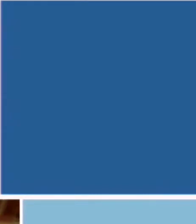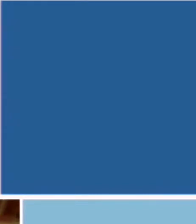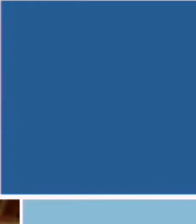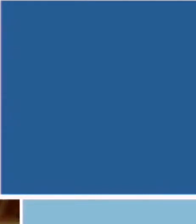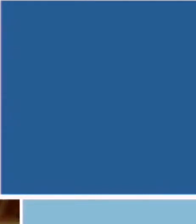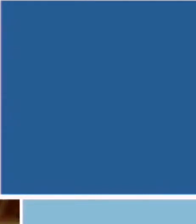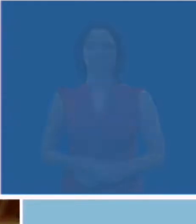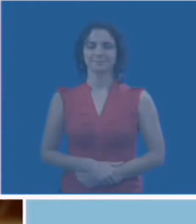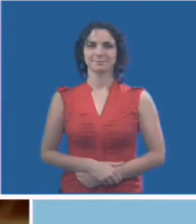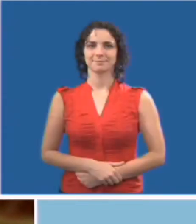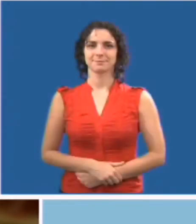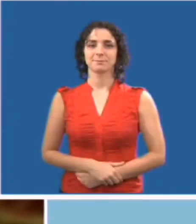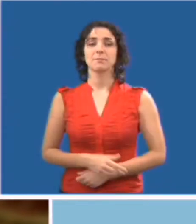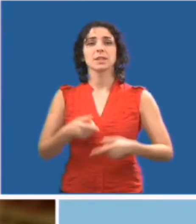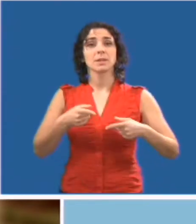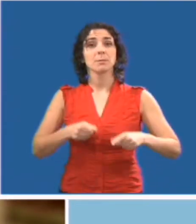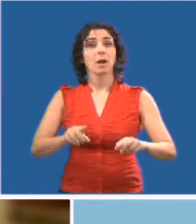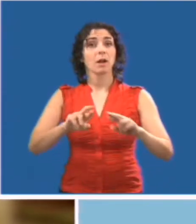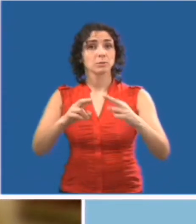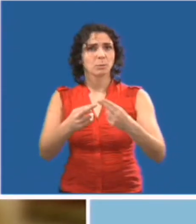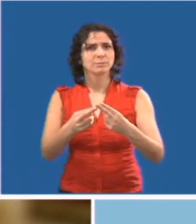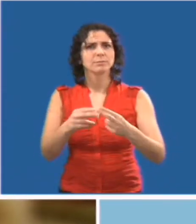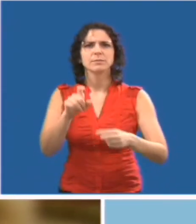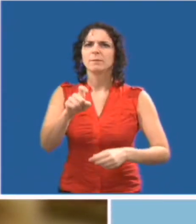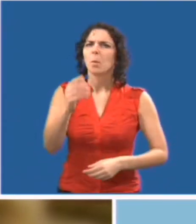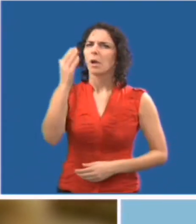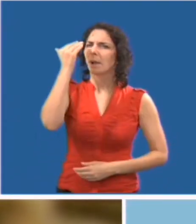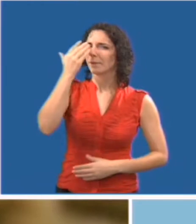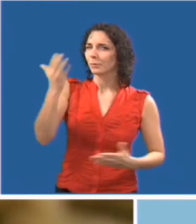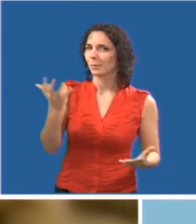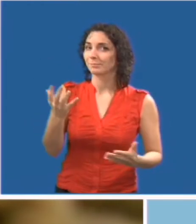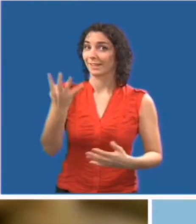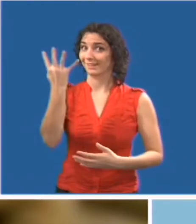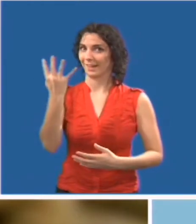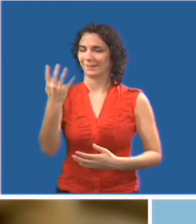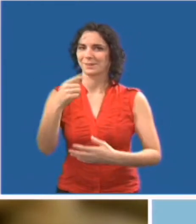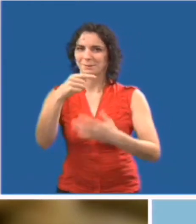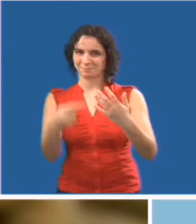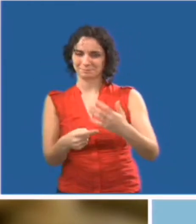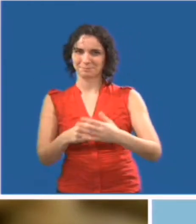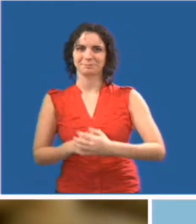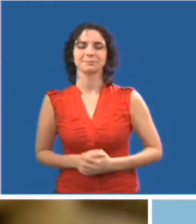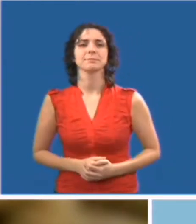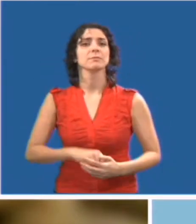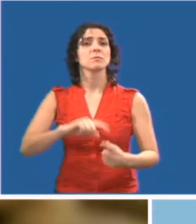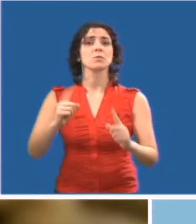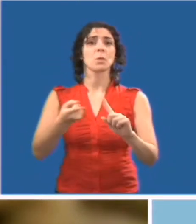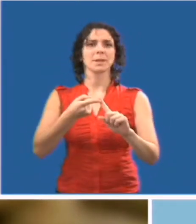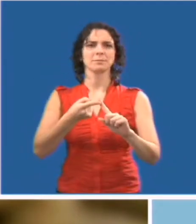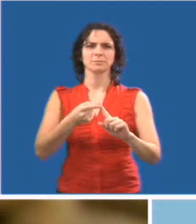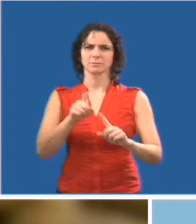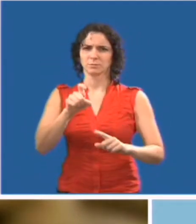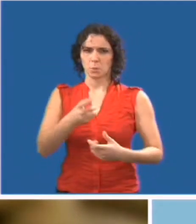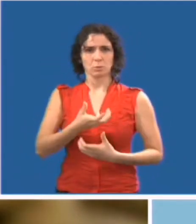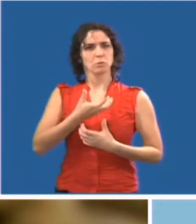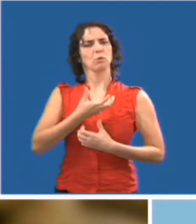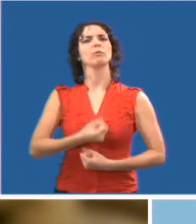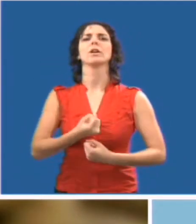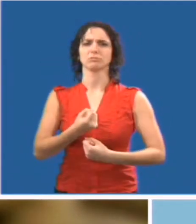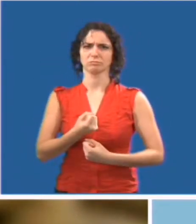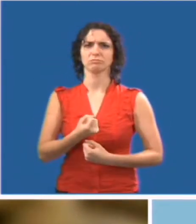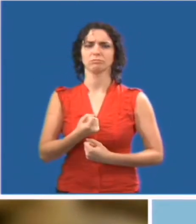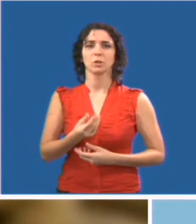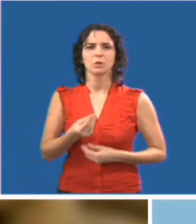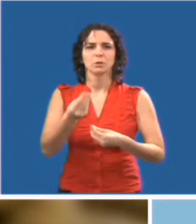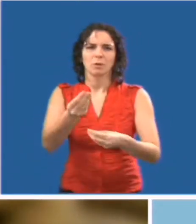Pendant que la réunion se déroule, rappelez-vous les points suivants. Soyez confiant et rassurant.